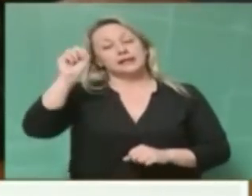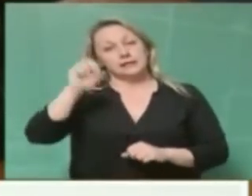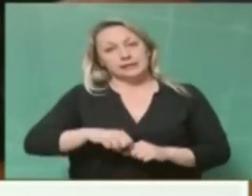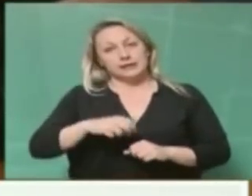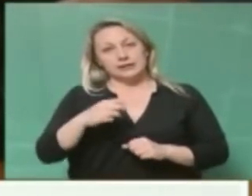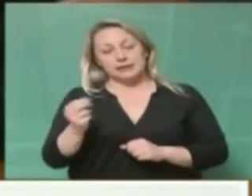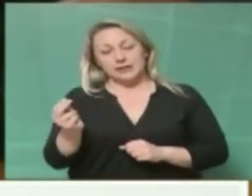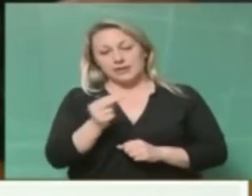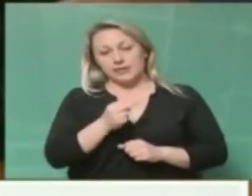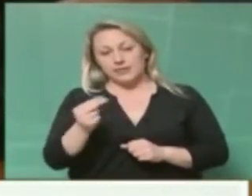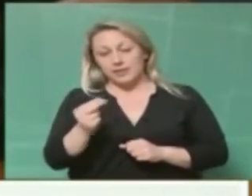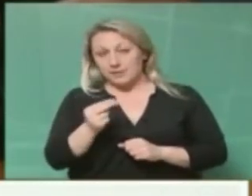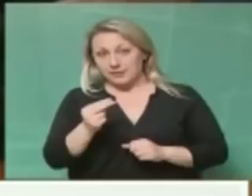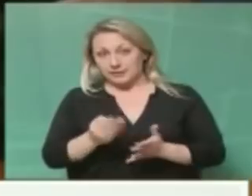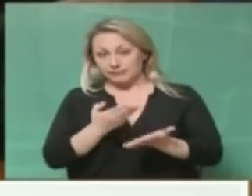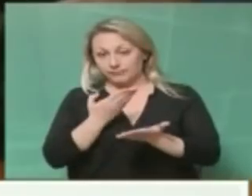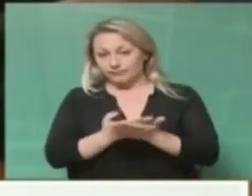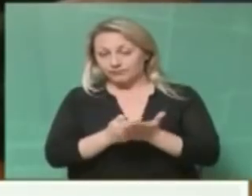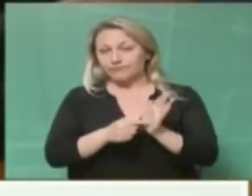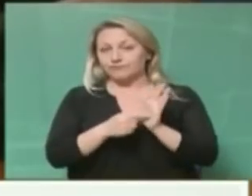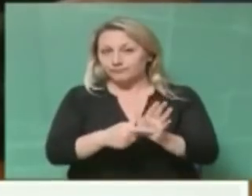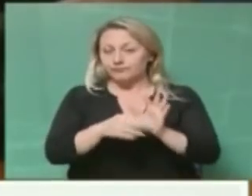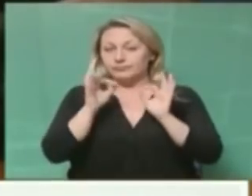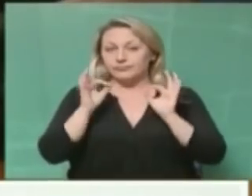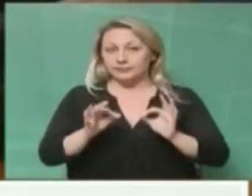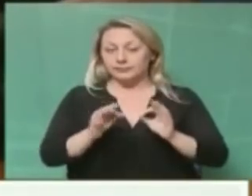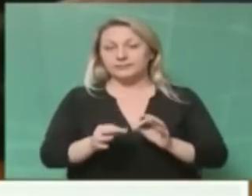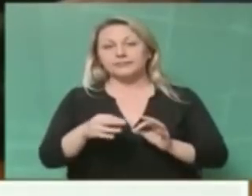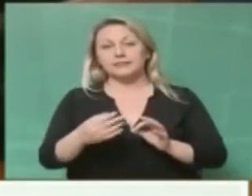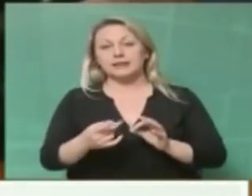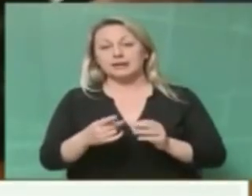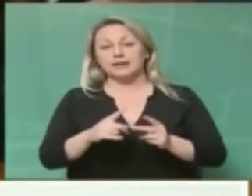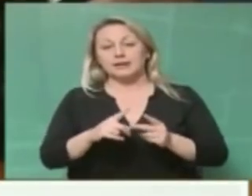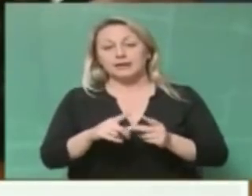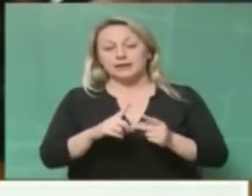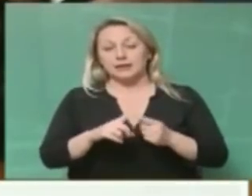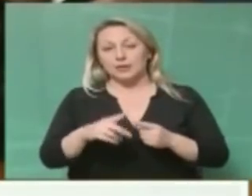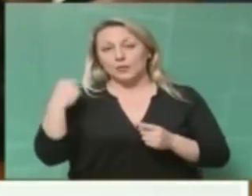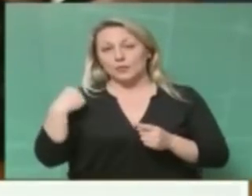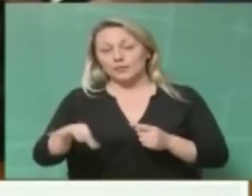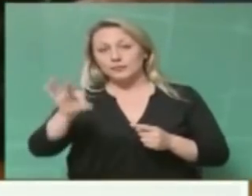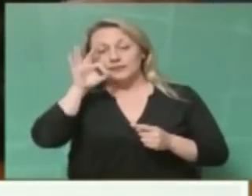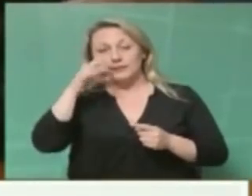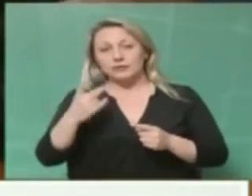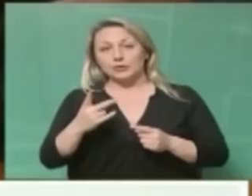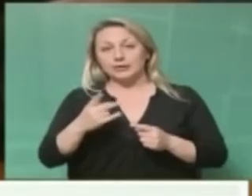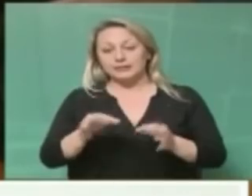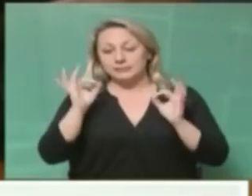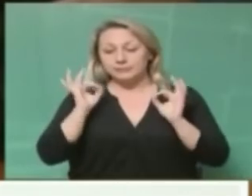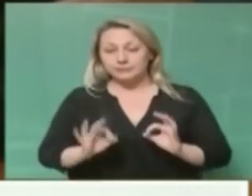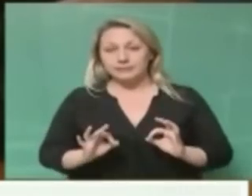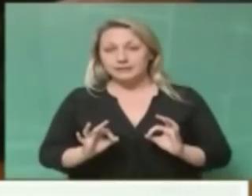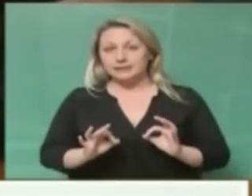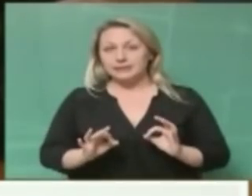αποδεικνύονται και επιβεβαιώνονται. Και το γεγονός ότι ο Δήμος Θεσσαλονίκης επί της ουσίας